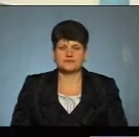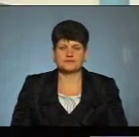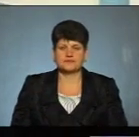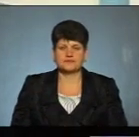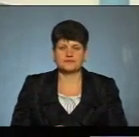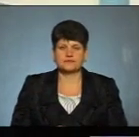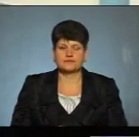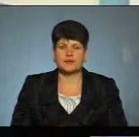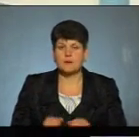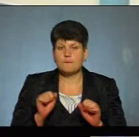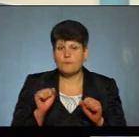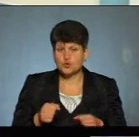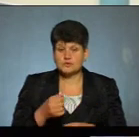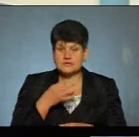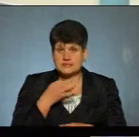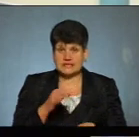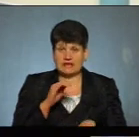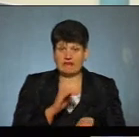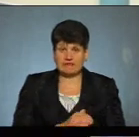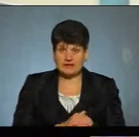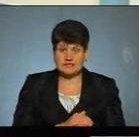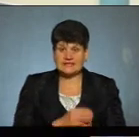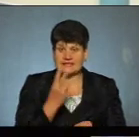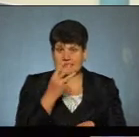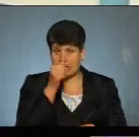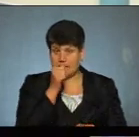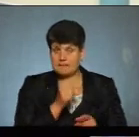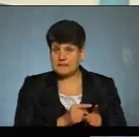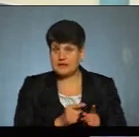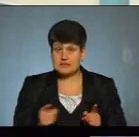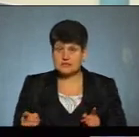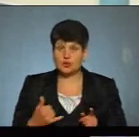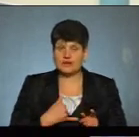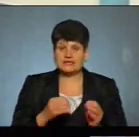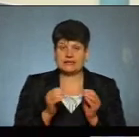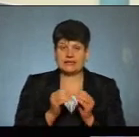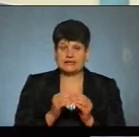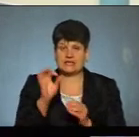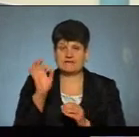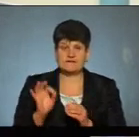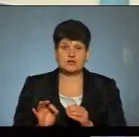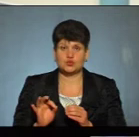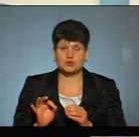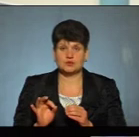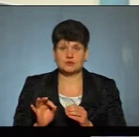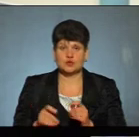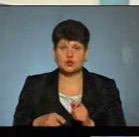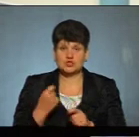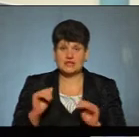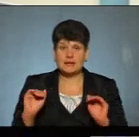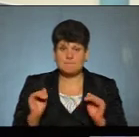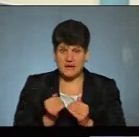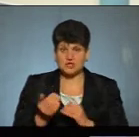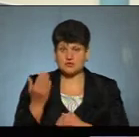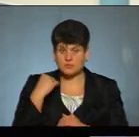Я можу констатувати факт, що за три місяці у нас на 10% злочинність менша, ніж в